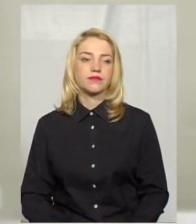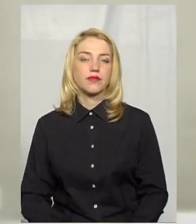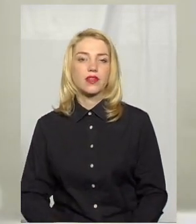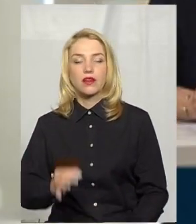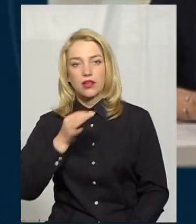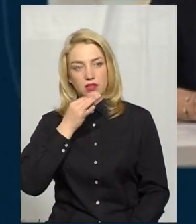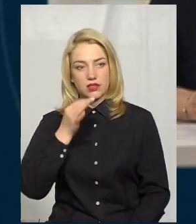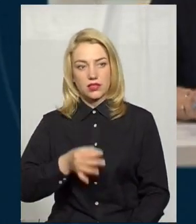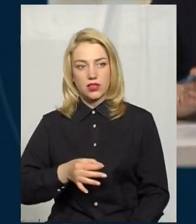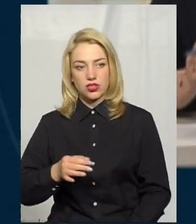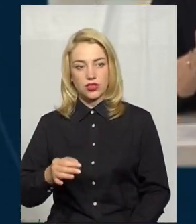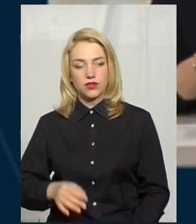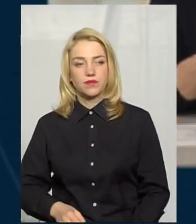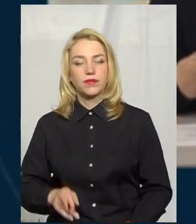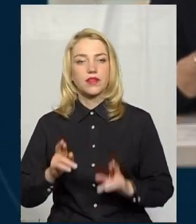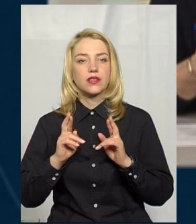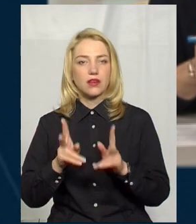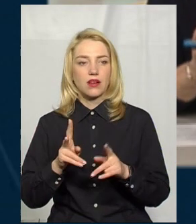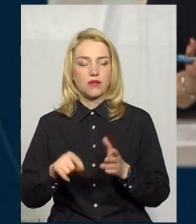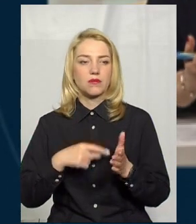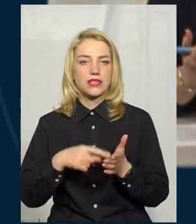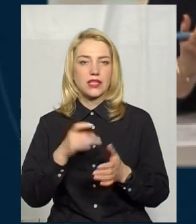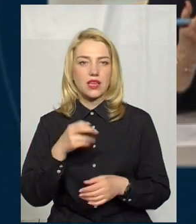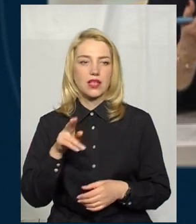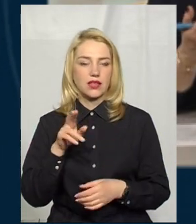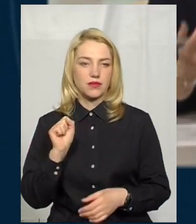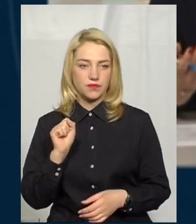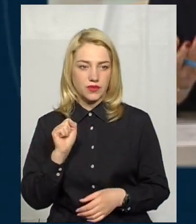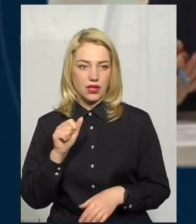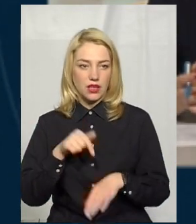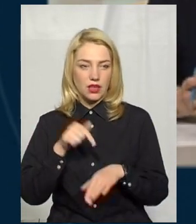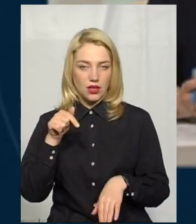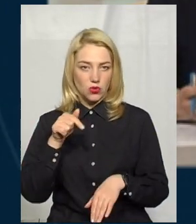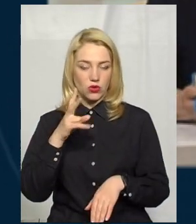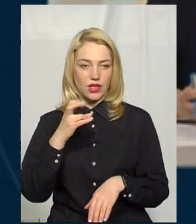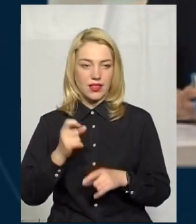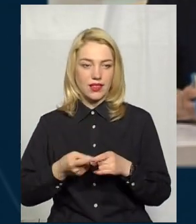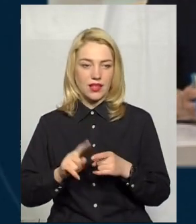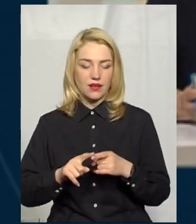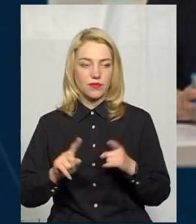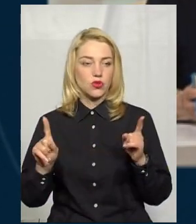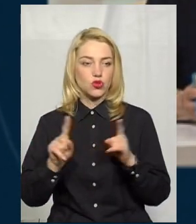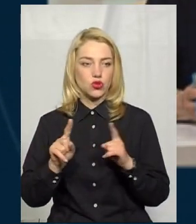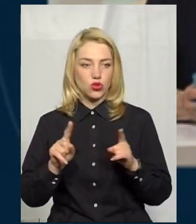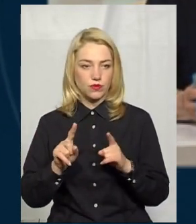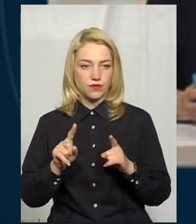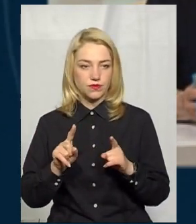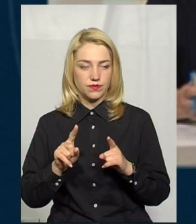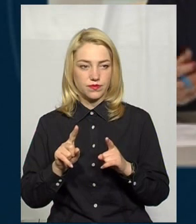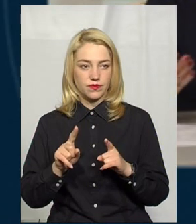Скажіть Як у міській раді Реагують на те Що